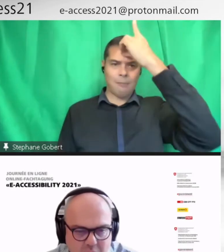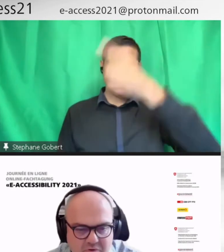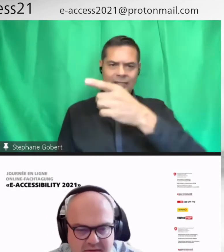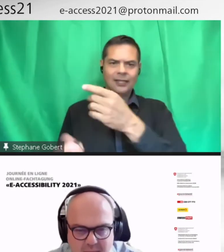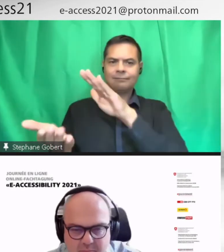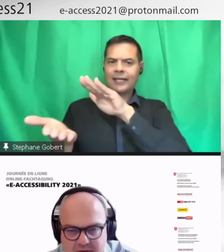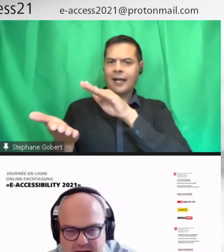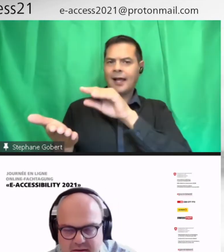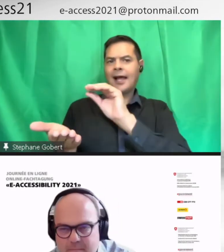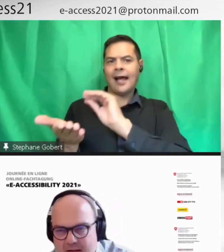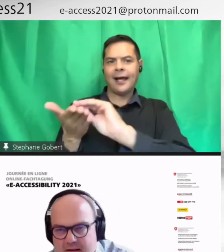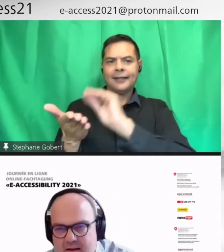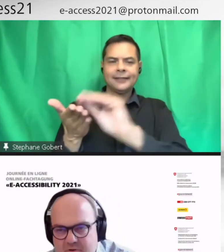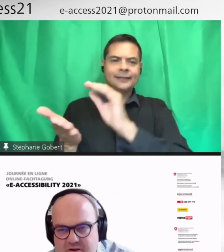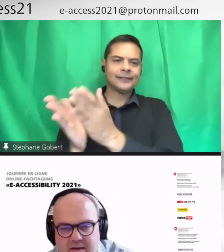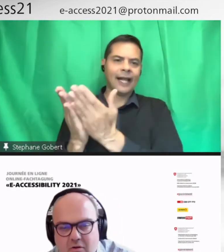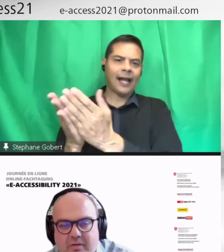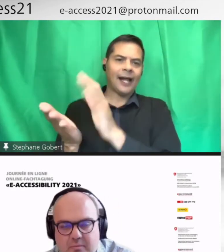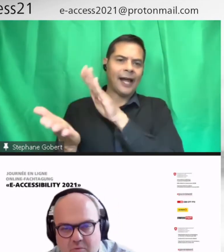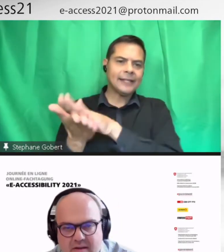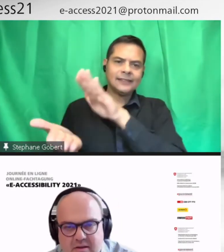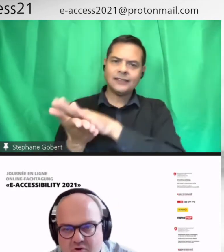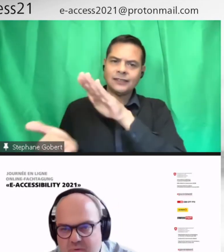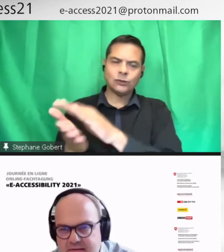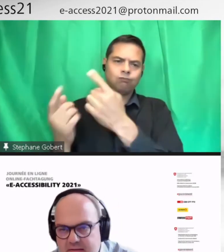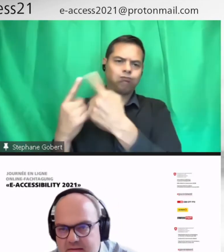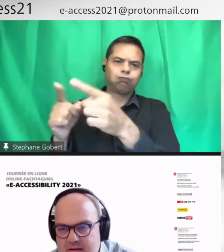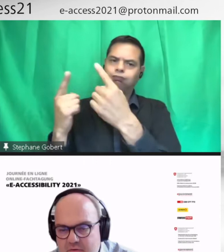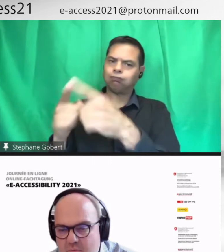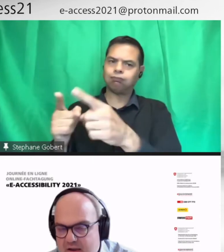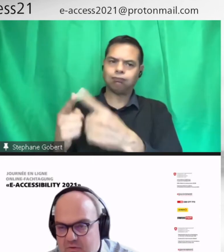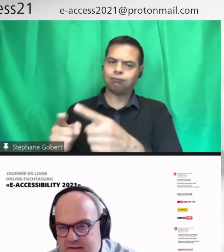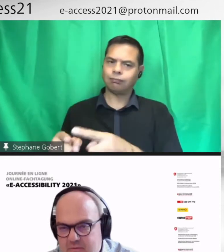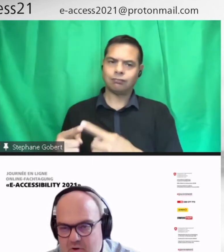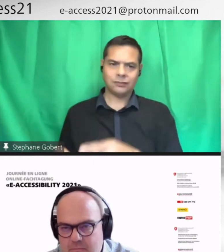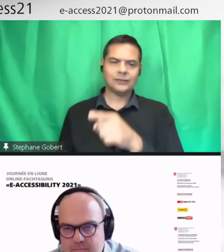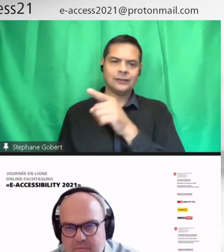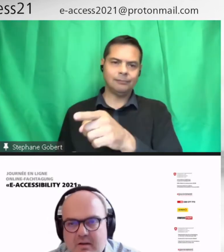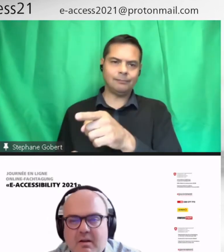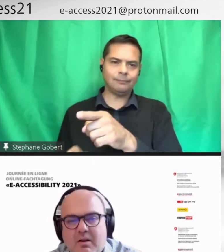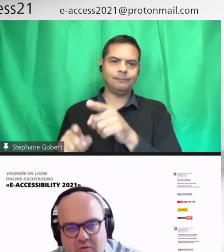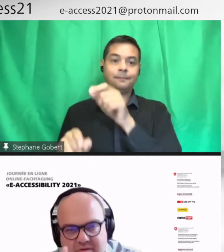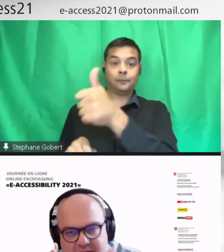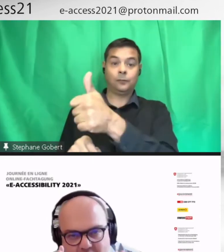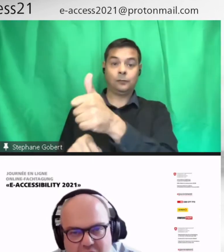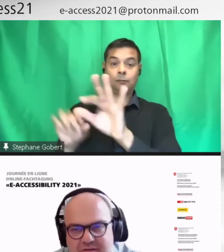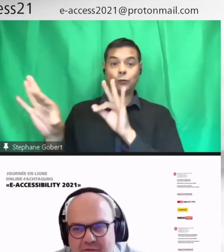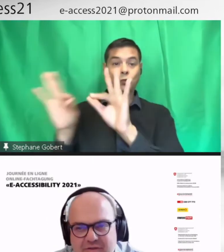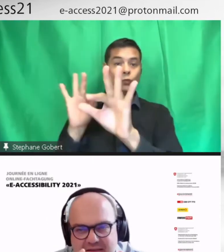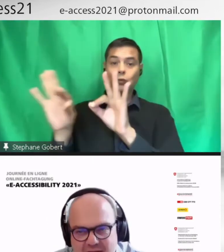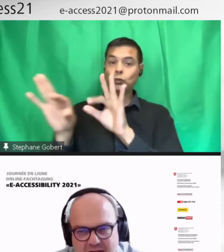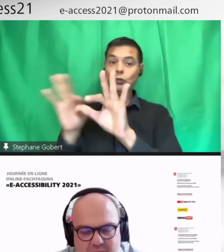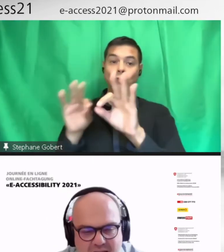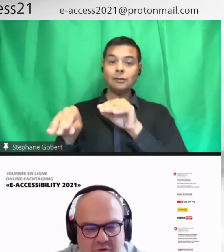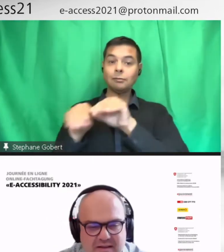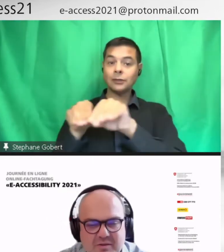peu plus dynamique peut-être. Et puis chaque école peut pratiquement choisir ce qu'elle veut comme moyens d'enseignement. Donc, ce qui rend ce défi d'avoir